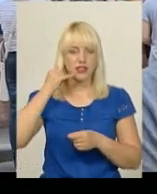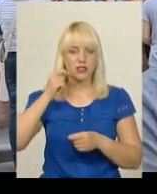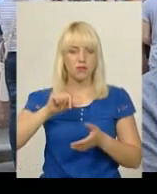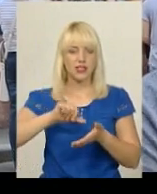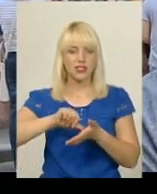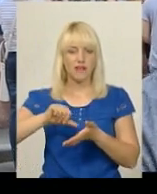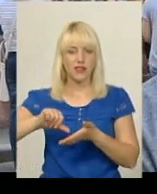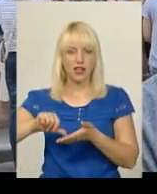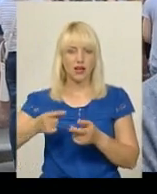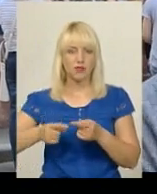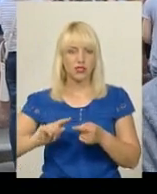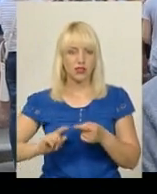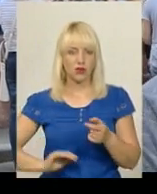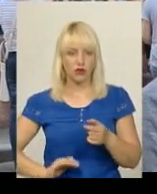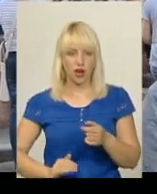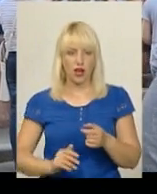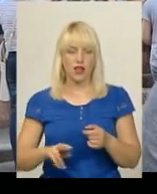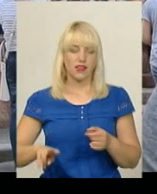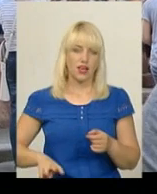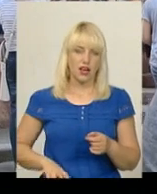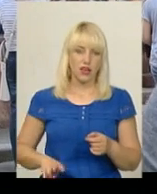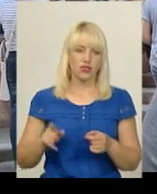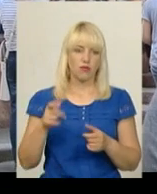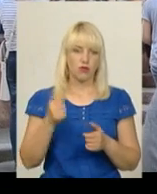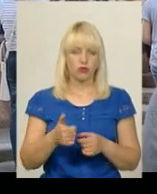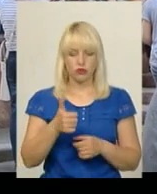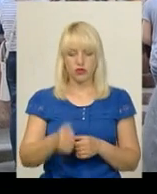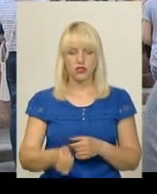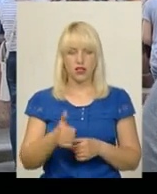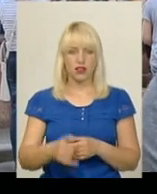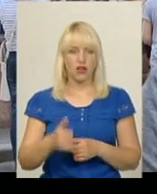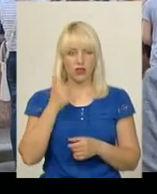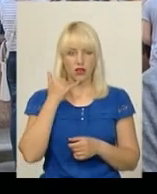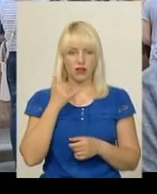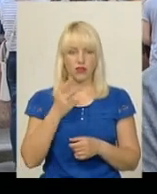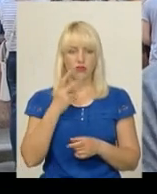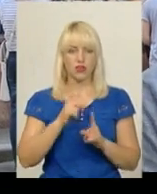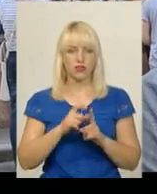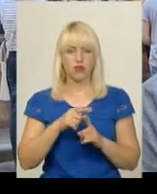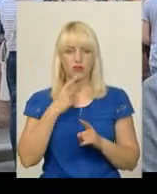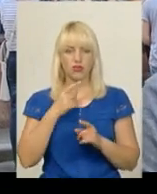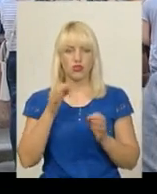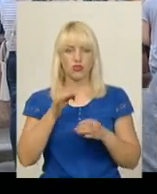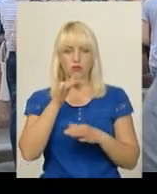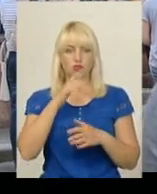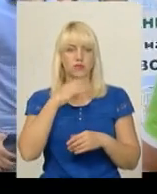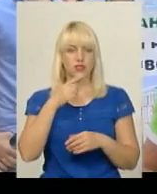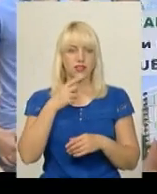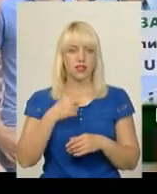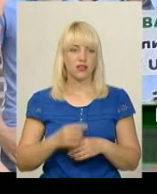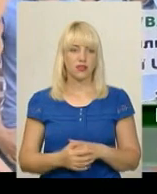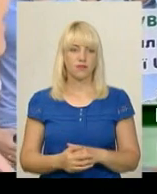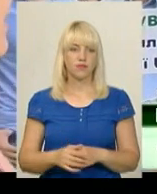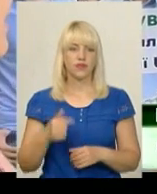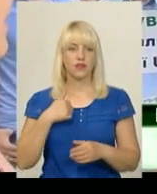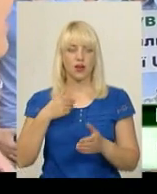засновниками кооперативу, з директором, вони просто збивають, скидають телефон, відповідно два слова кажучи, ми нічого не можемо вам сказати на даному етапі. Я